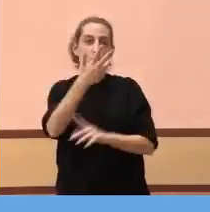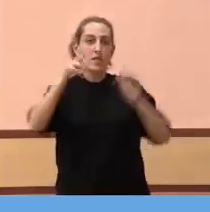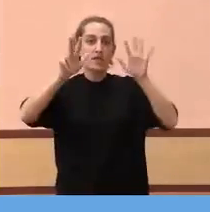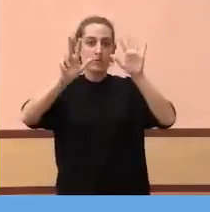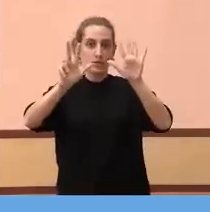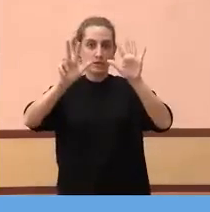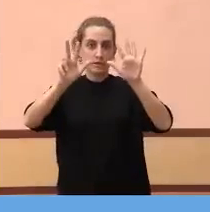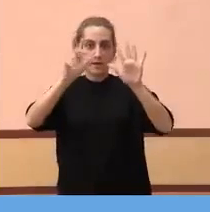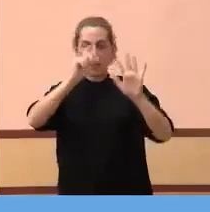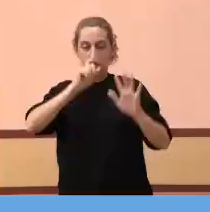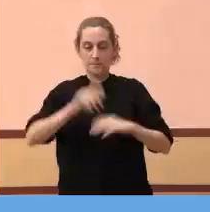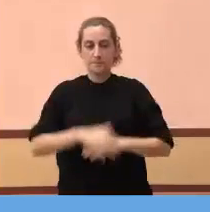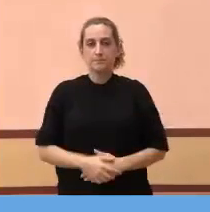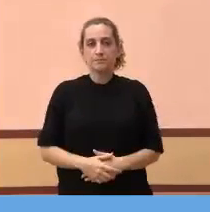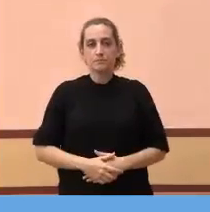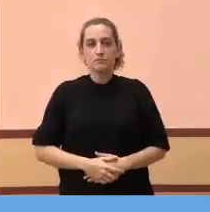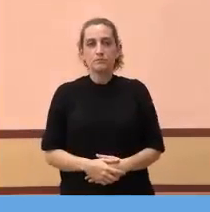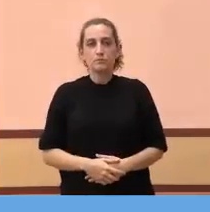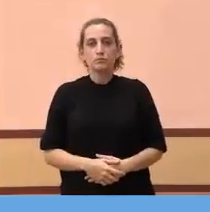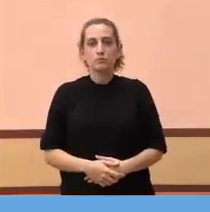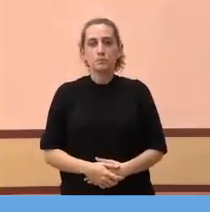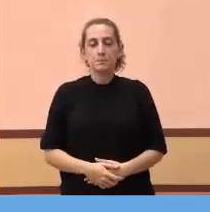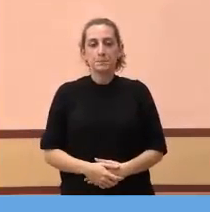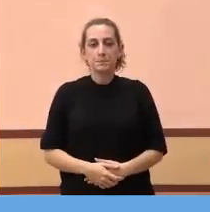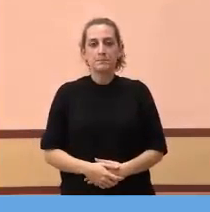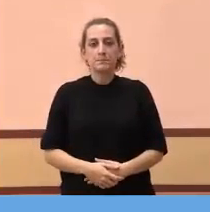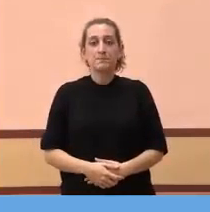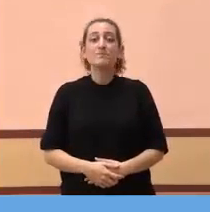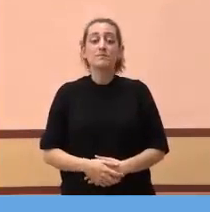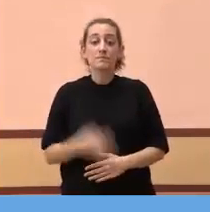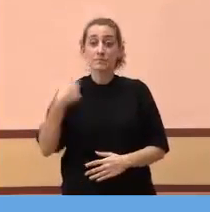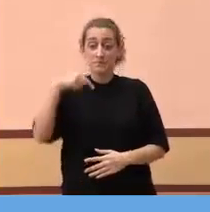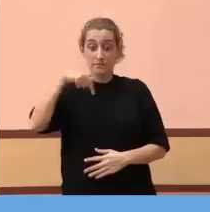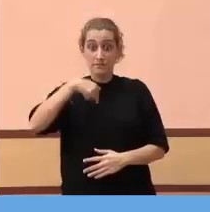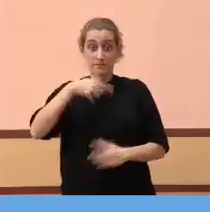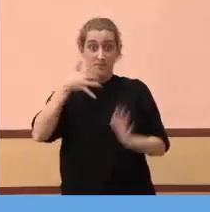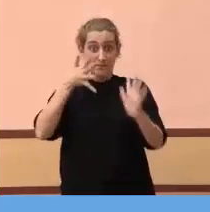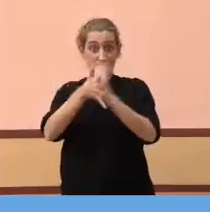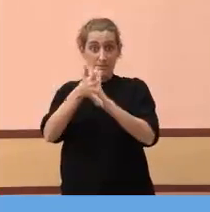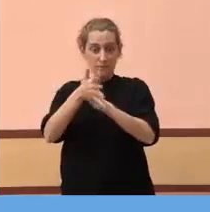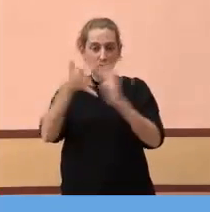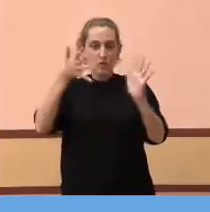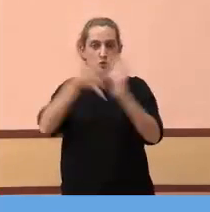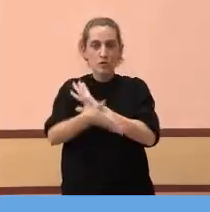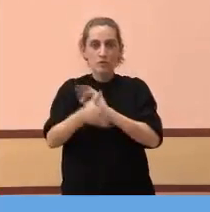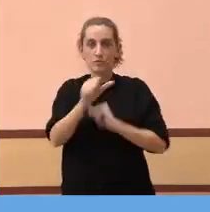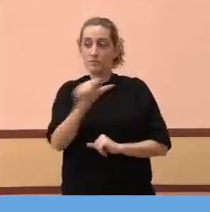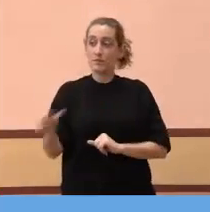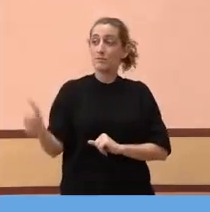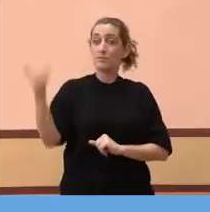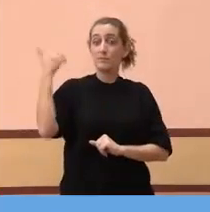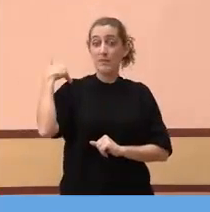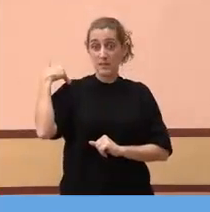Dic això perquè, d'alguna manera, l'altra setmana nosaltres vam